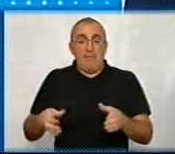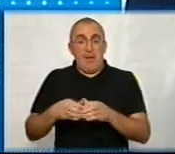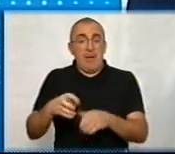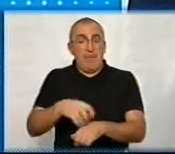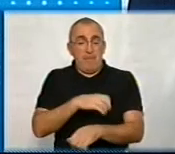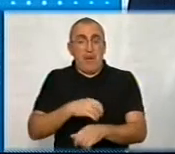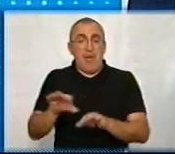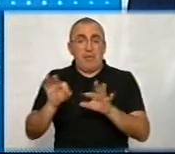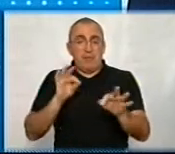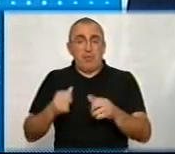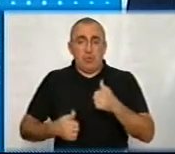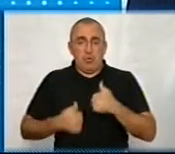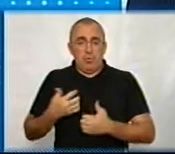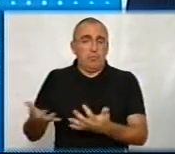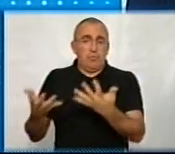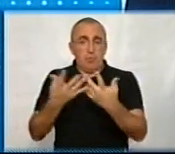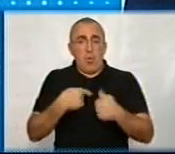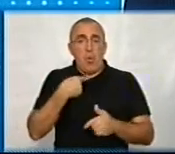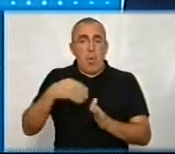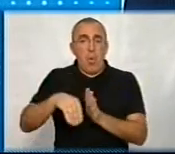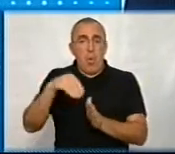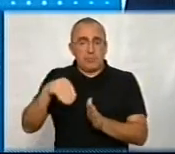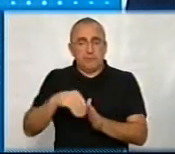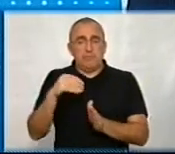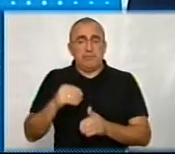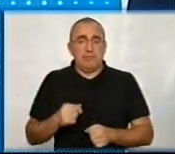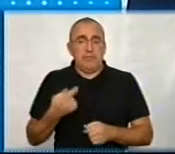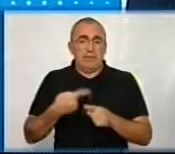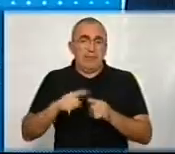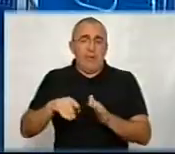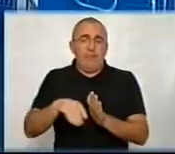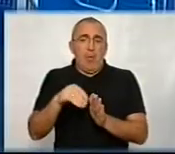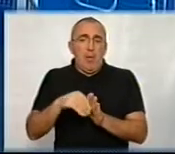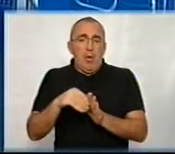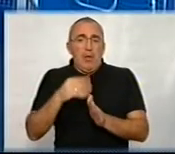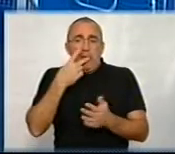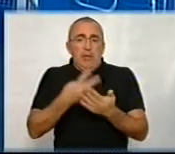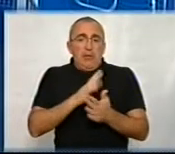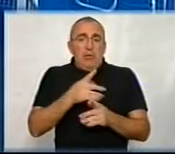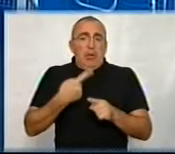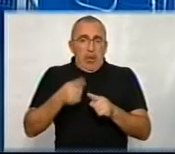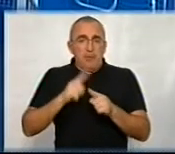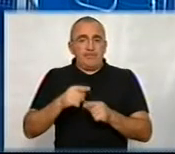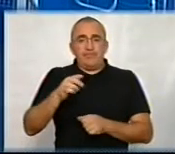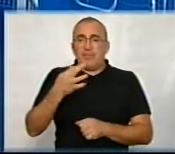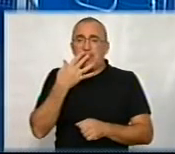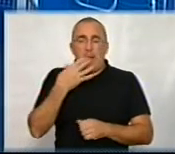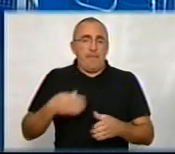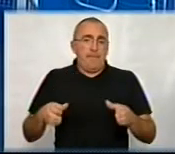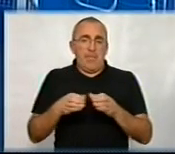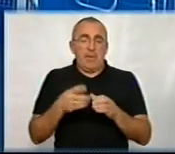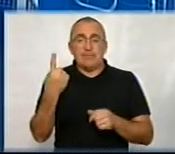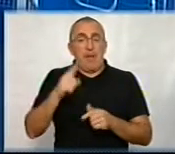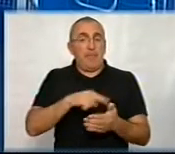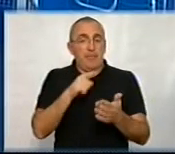наберуть достойну кількість голосів на цих виборах, незважаючи, що це не національні партії. Це перше